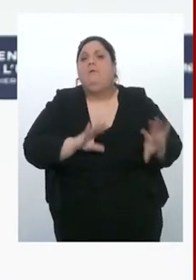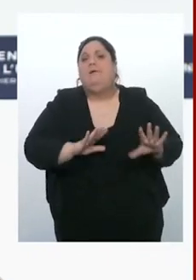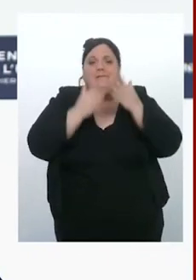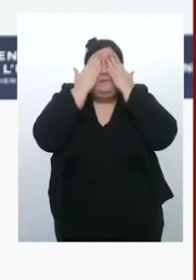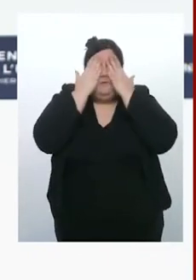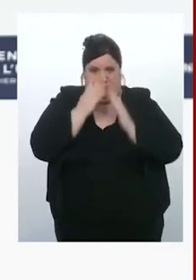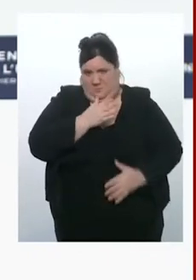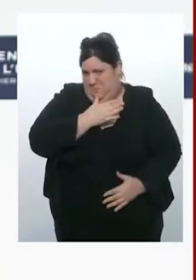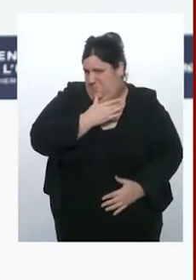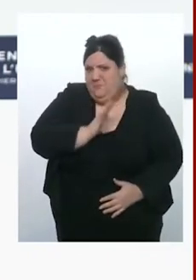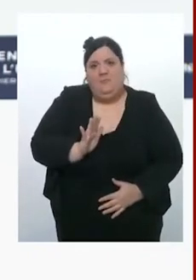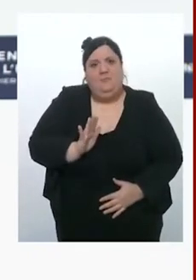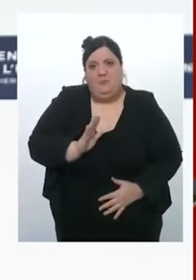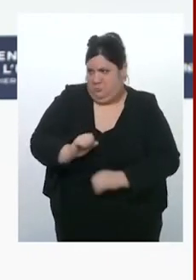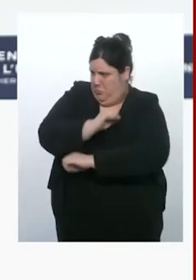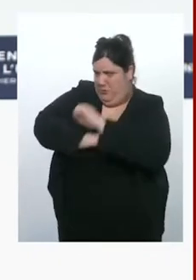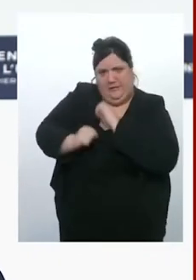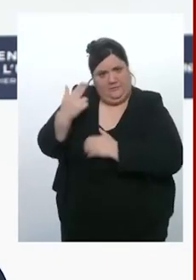Troisième chose, je suis assez stoïcien en la matière.